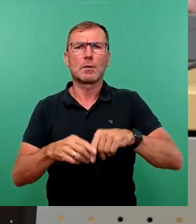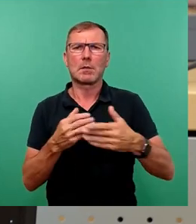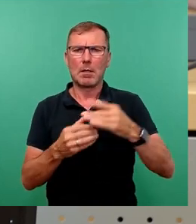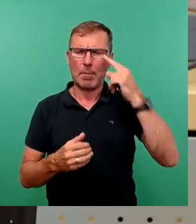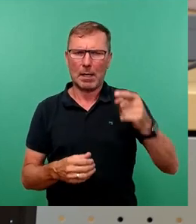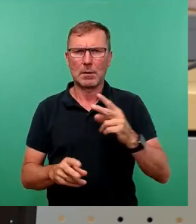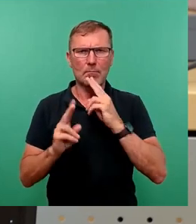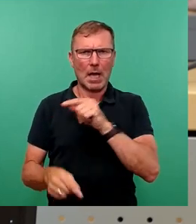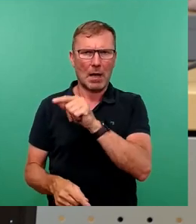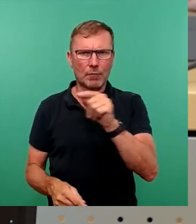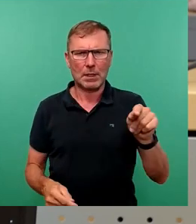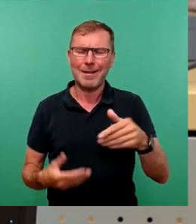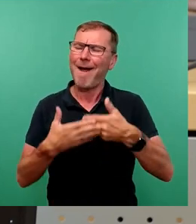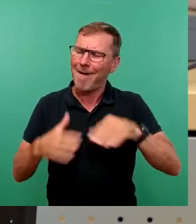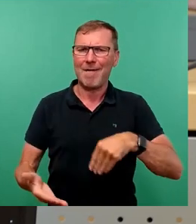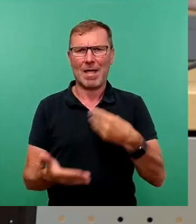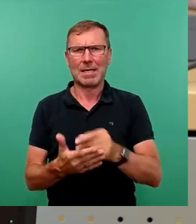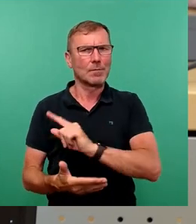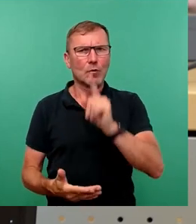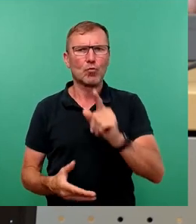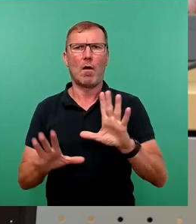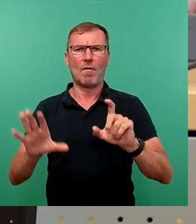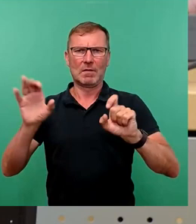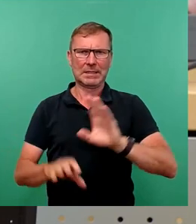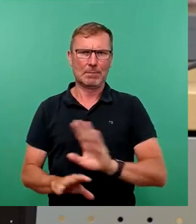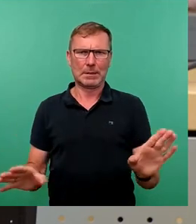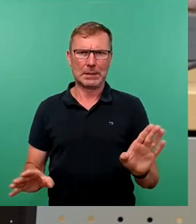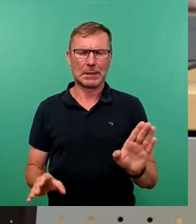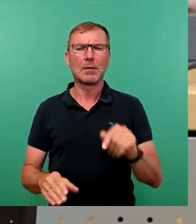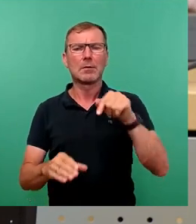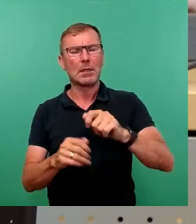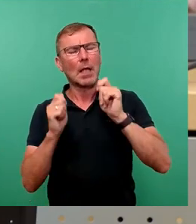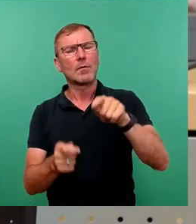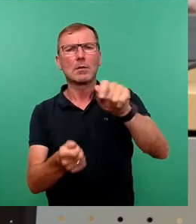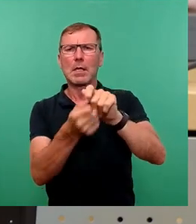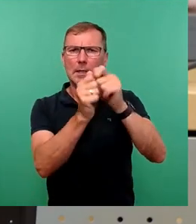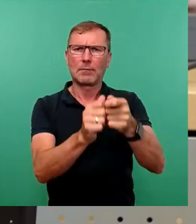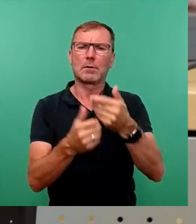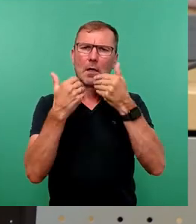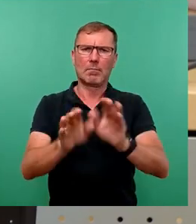Beauftragten freigegeben werden und das entsprechend in dem Antrag geändert wird. Vielen Dank.